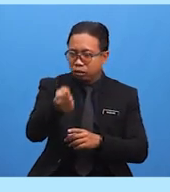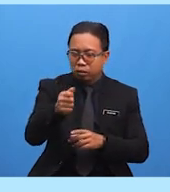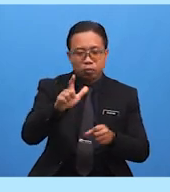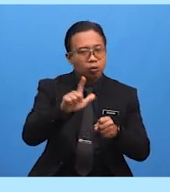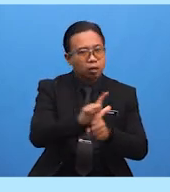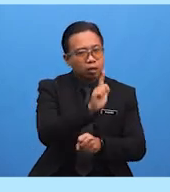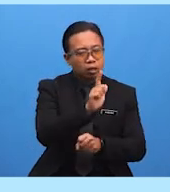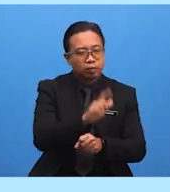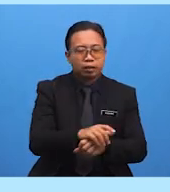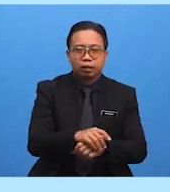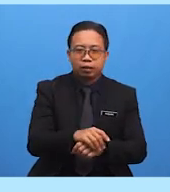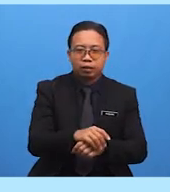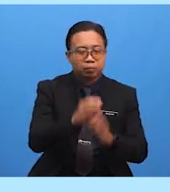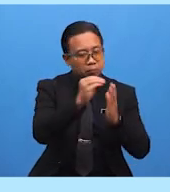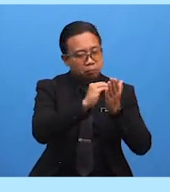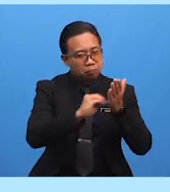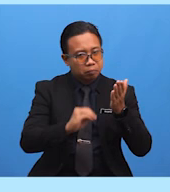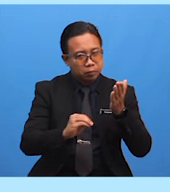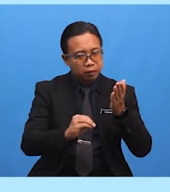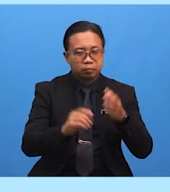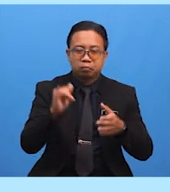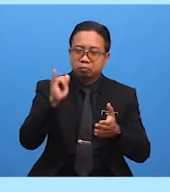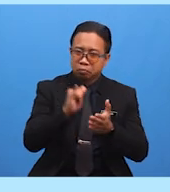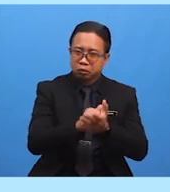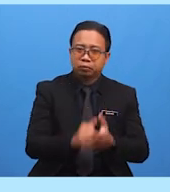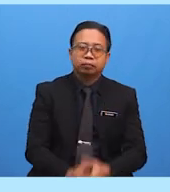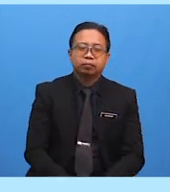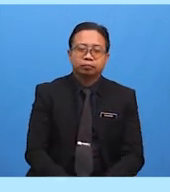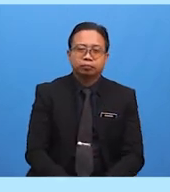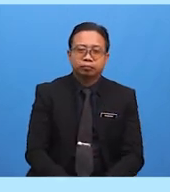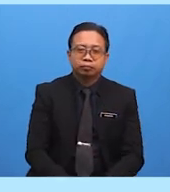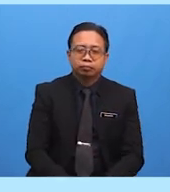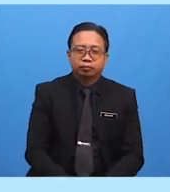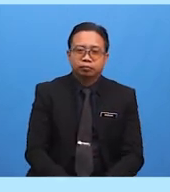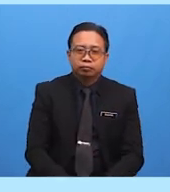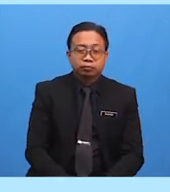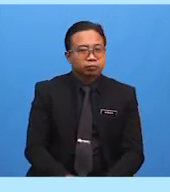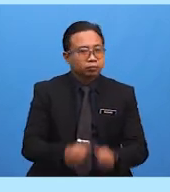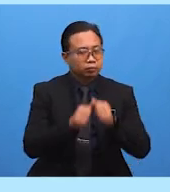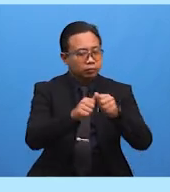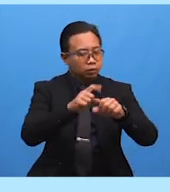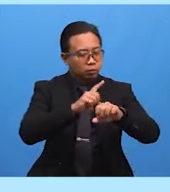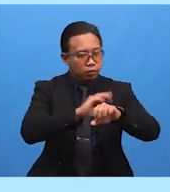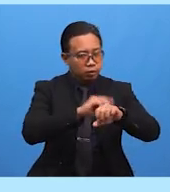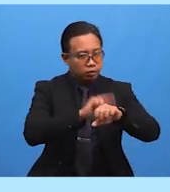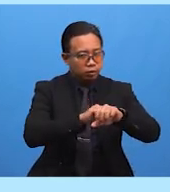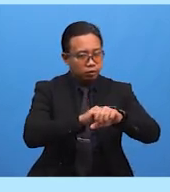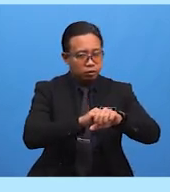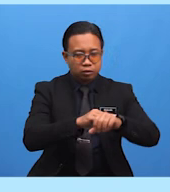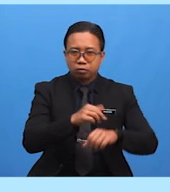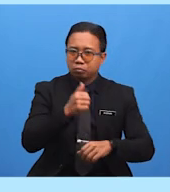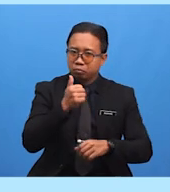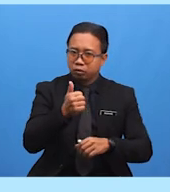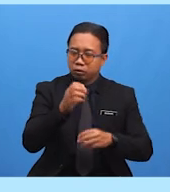Kamu Lengkapkan Petaminda Ini Ingat Ya Murid-murid Menepati Masa Adalah